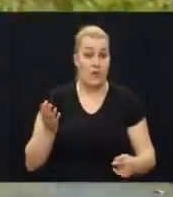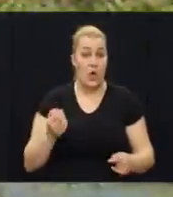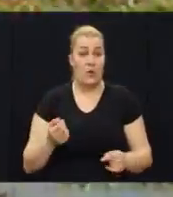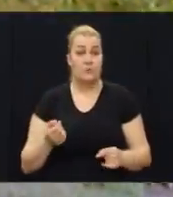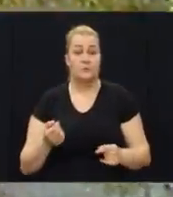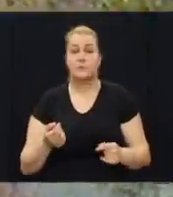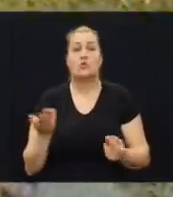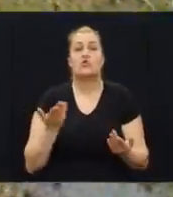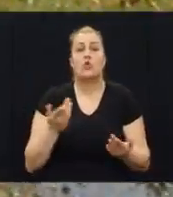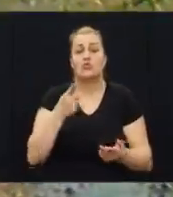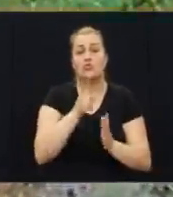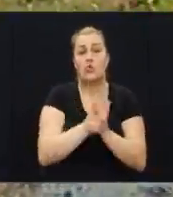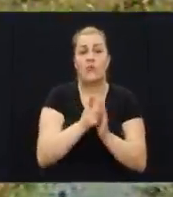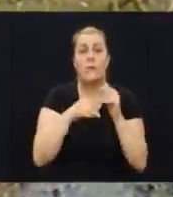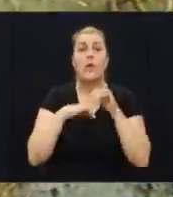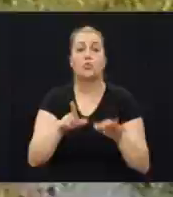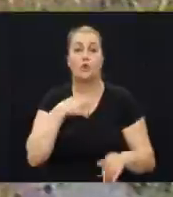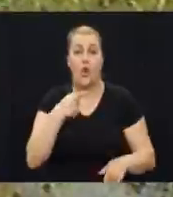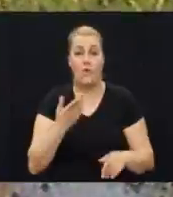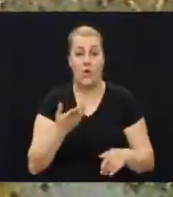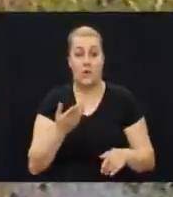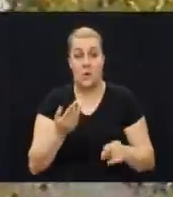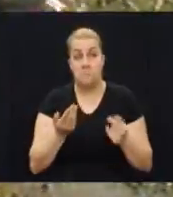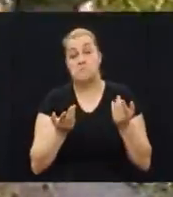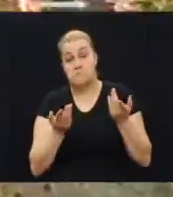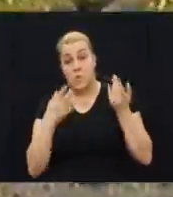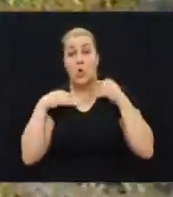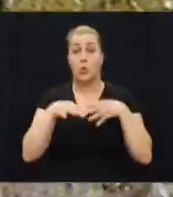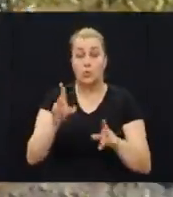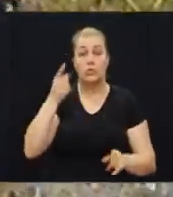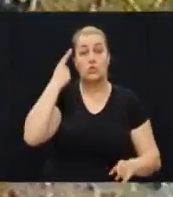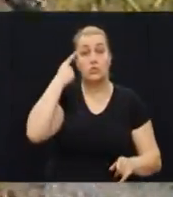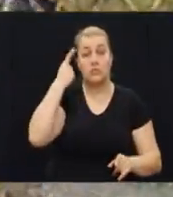ciljnim stavnišljima, što su tada ljudi govorili? A ljudi su znali reći,